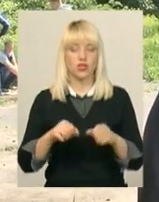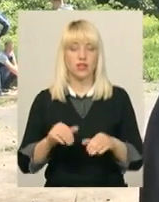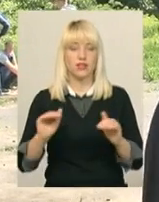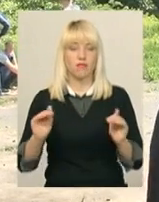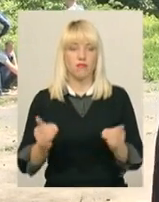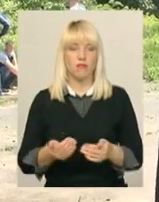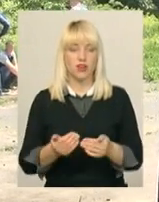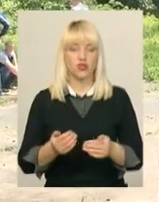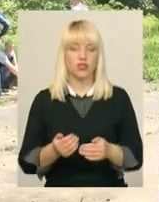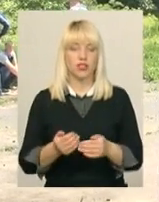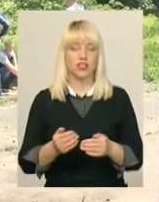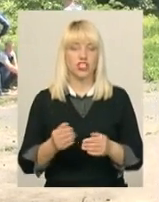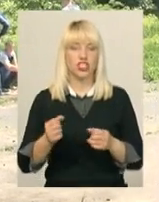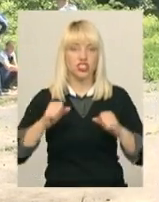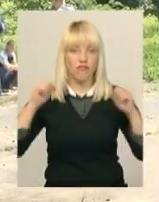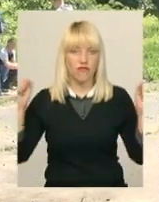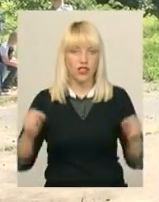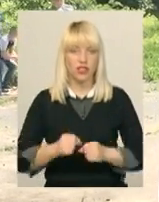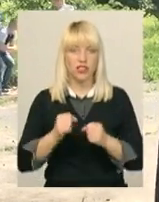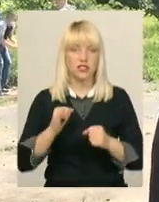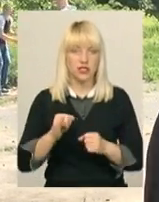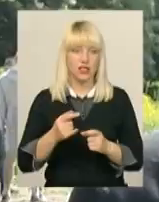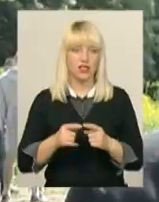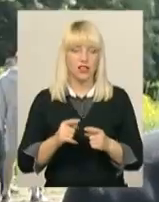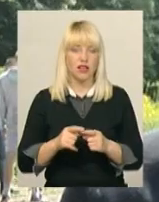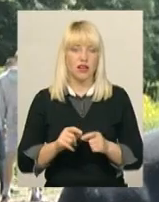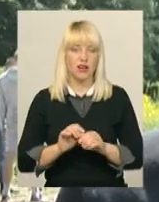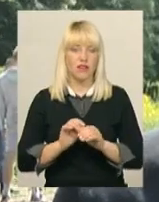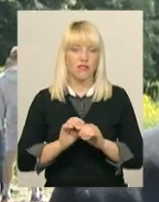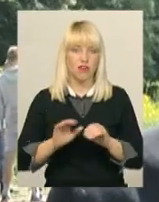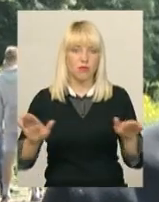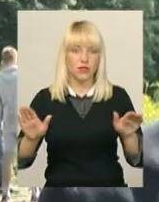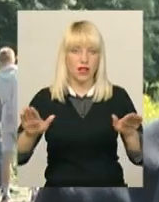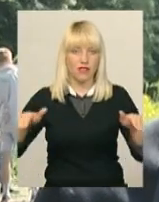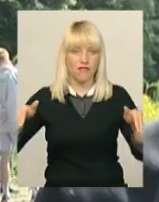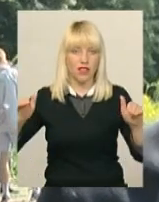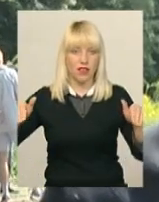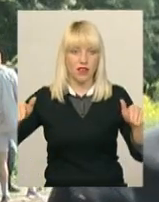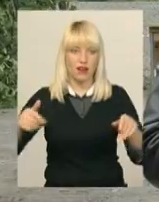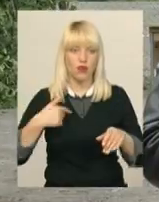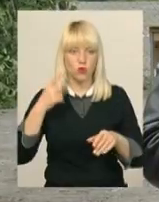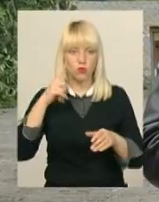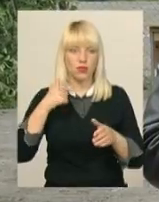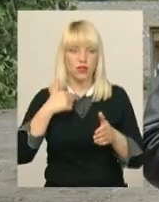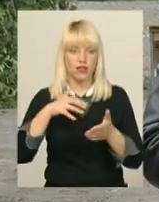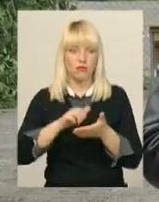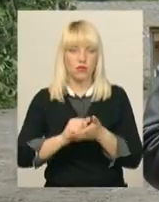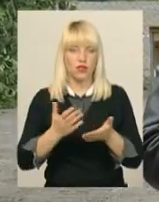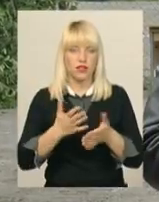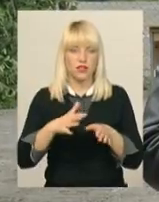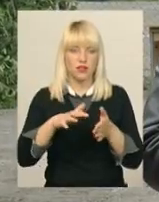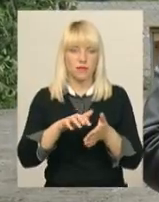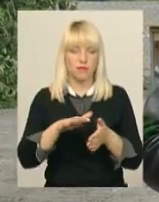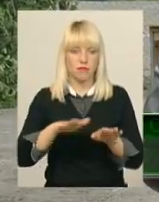керування ручкою та випускати флеєра. Я думаю, я навіть займусь сьогодні якесь місце. Змагаються